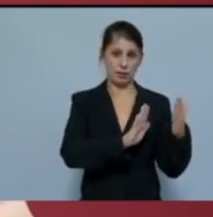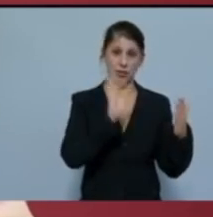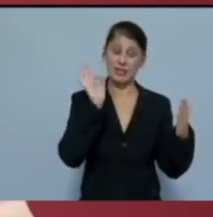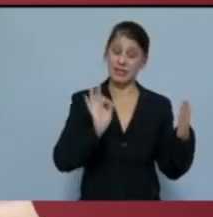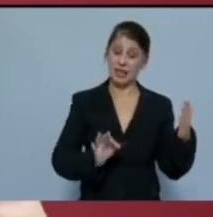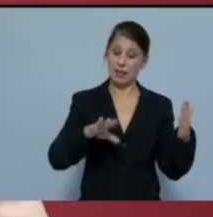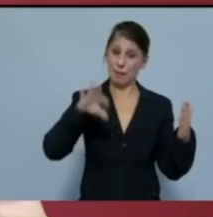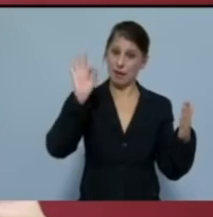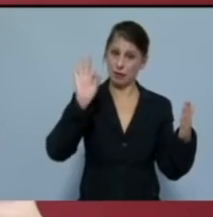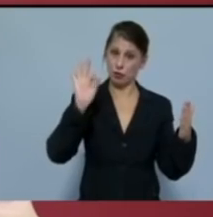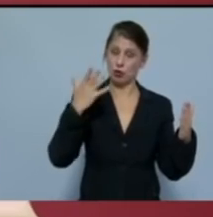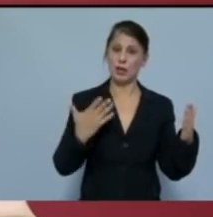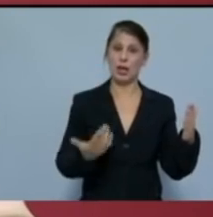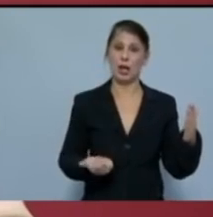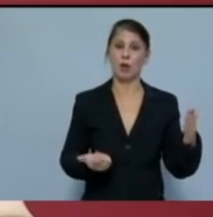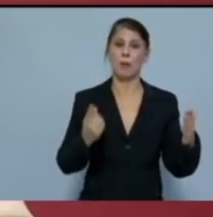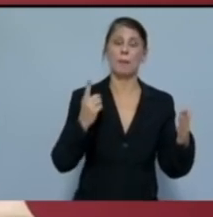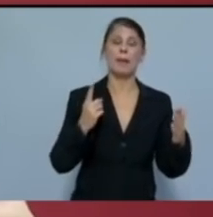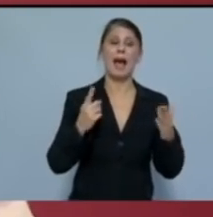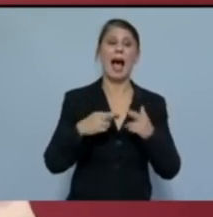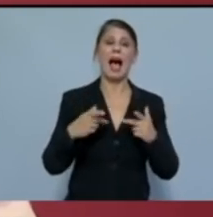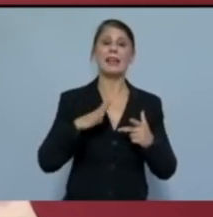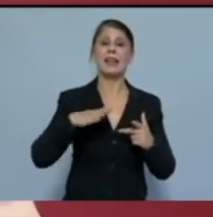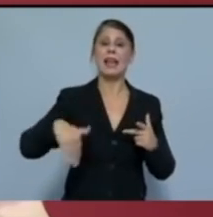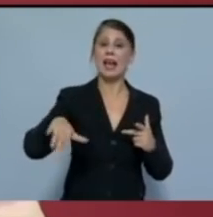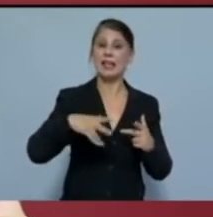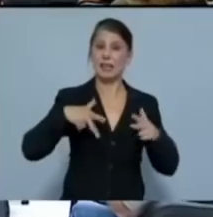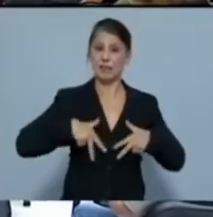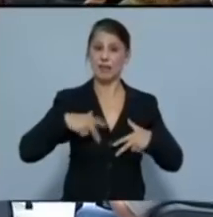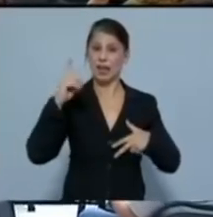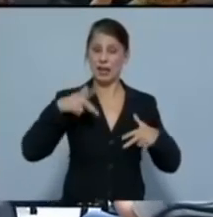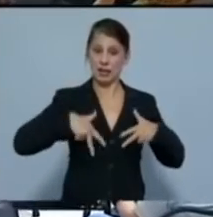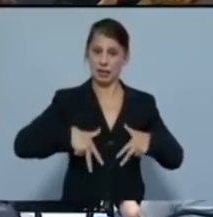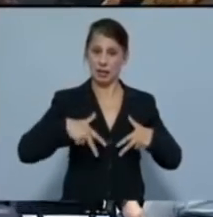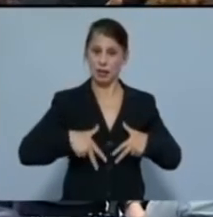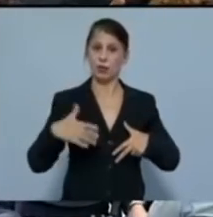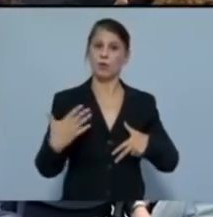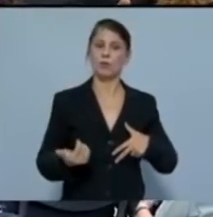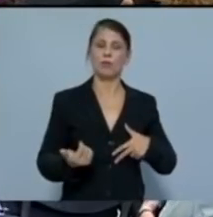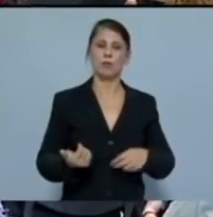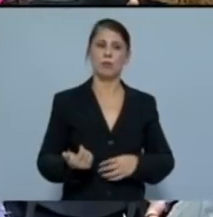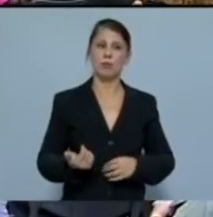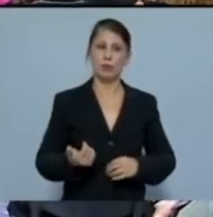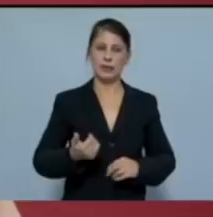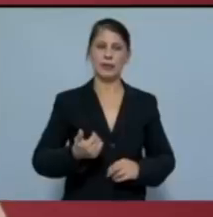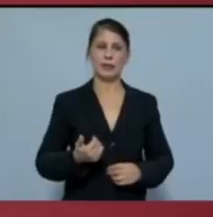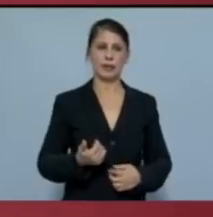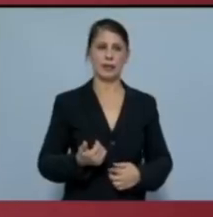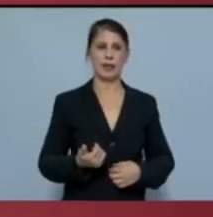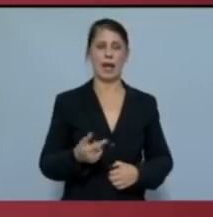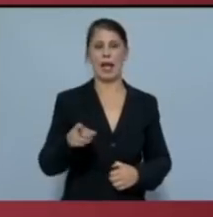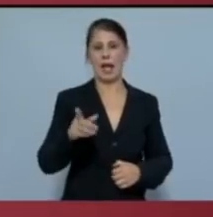περίπτωση, έχουμε μια αντιλαϊκή κυβέρνηση, ένα κράτος που είναι εχθρικό προς το λαό, μια